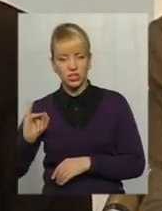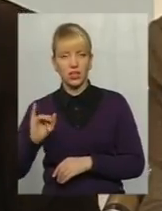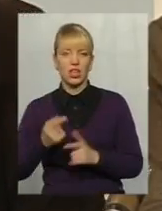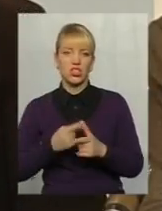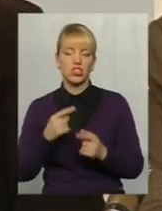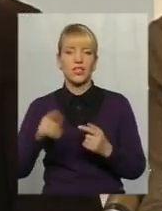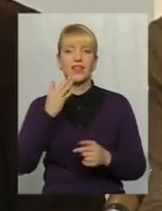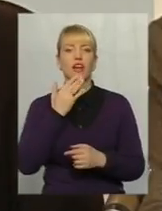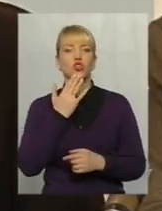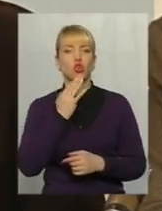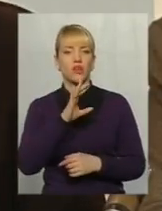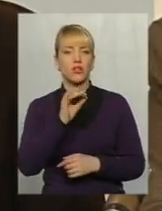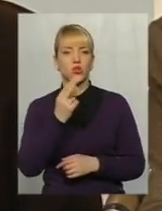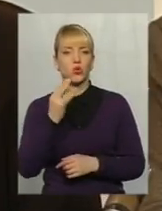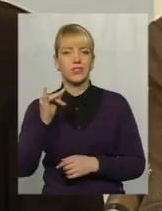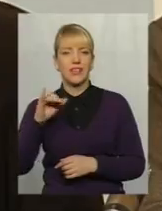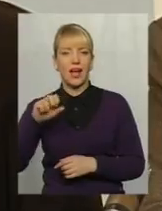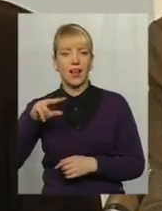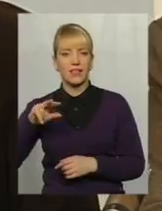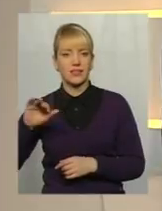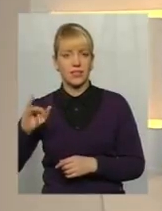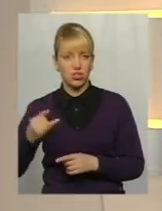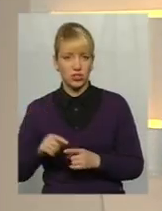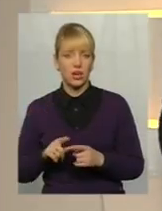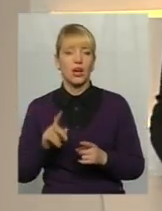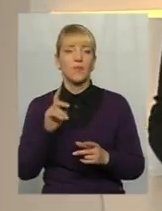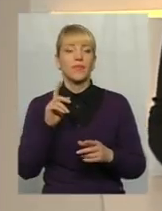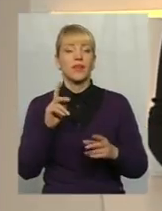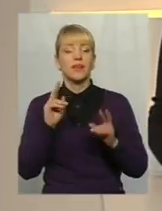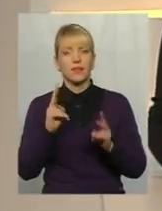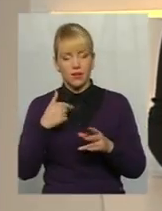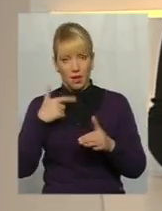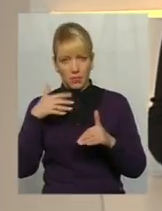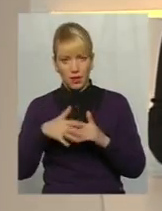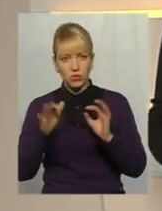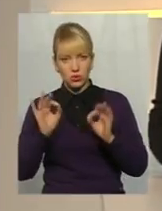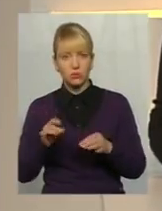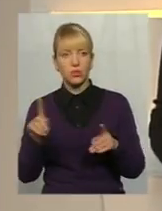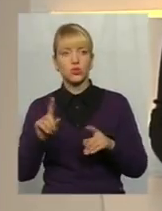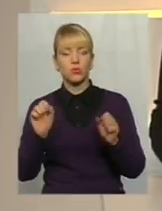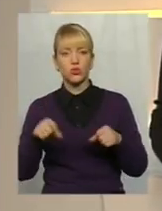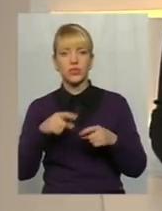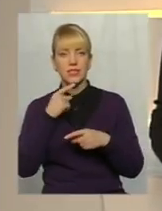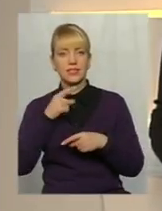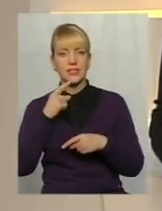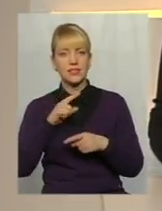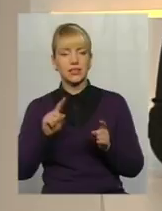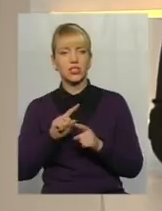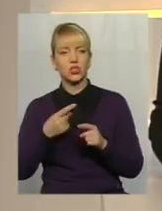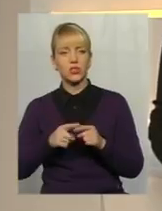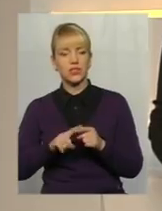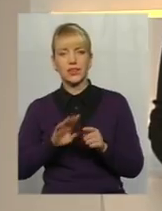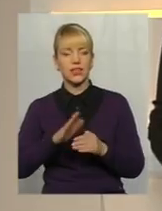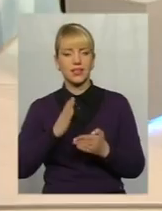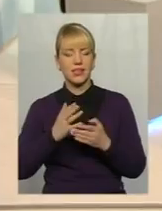В чому великої різниці загалом немає? Тобто, чи правильно я вас зрозуміла, а можна сказати, що це не є